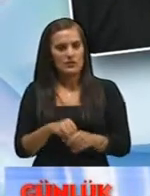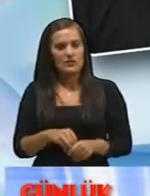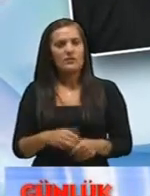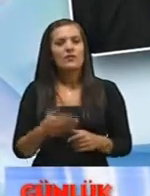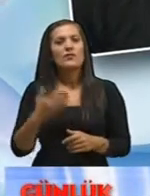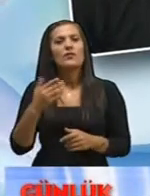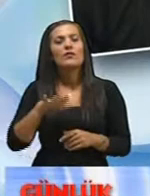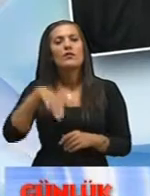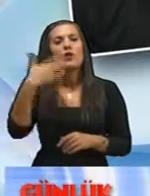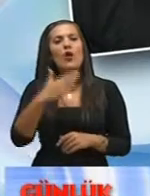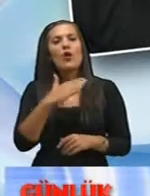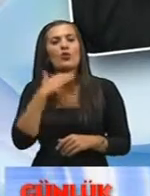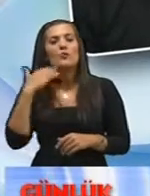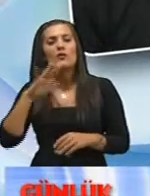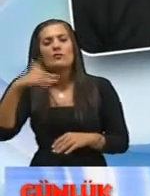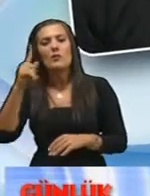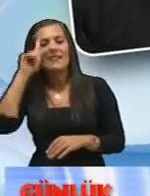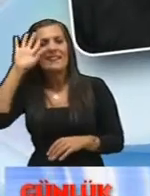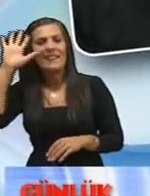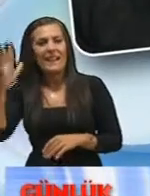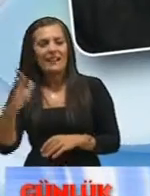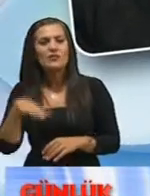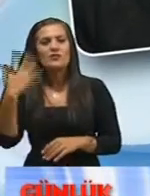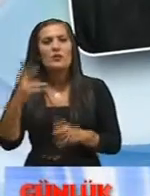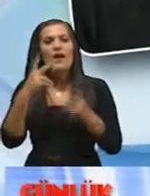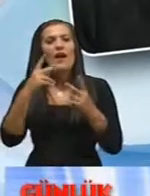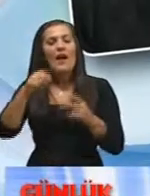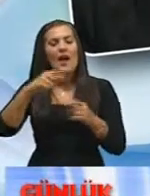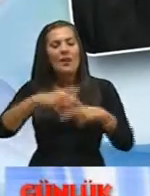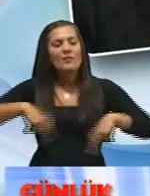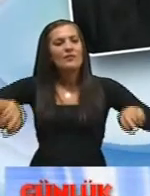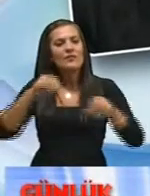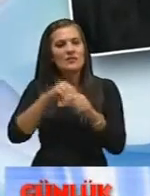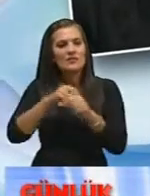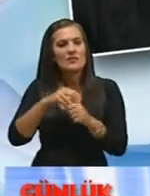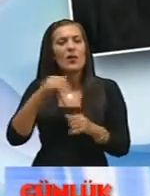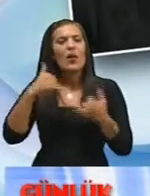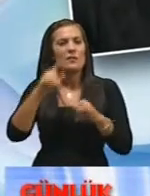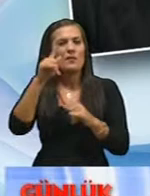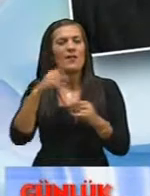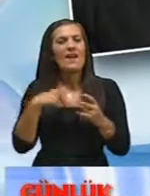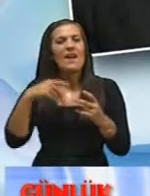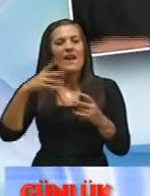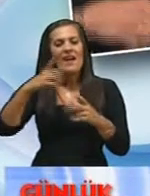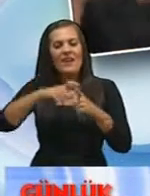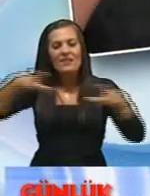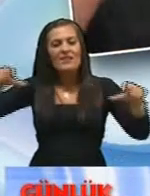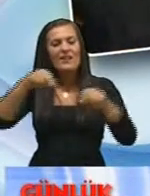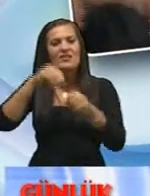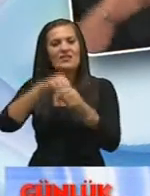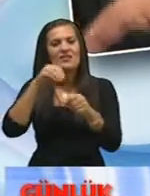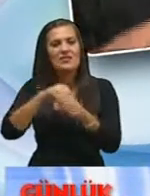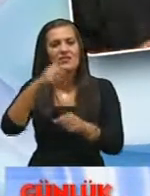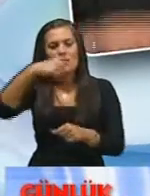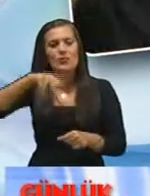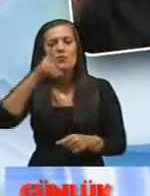kurban arkasından bir deli winch de oynanan bir oyun bu biliyorsunuz bir deli ve winch çok 360